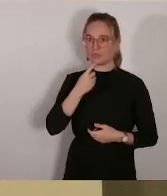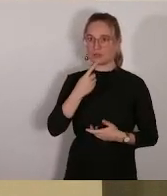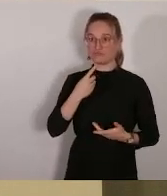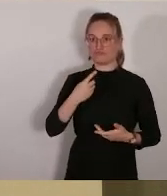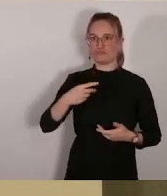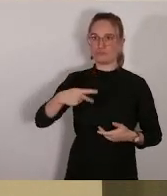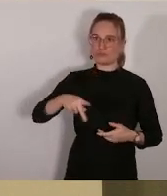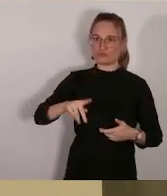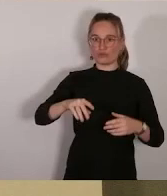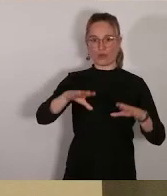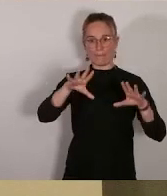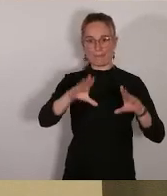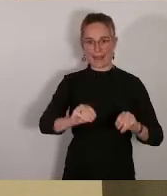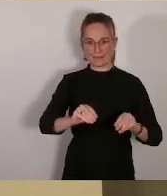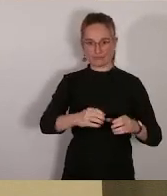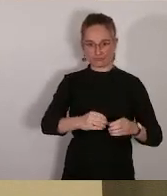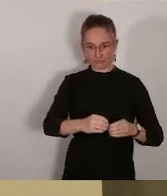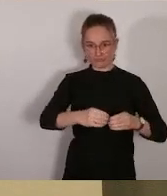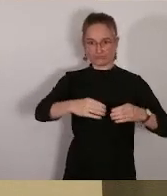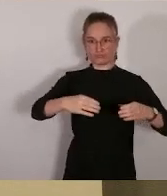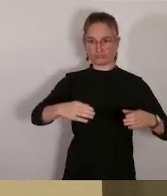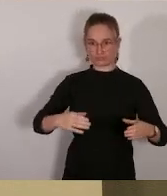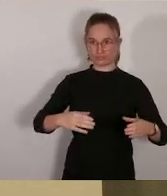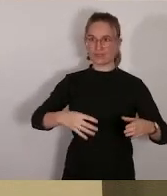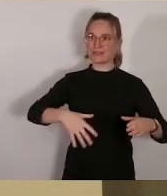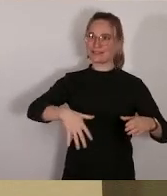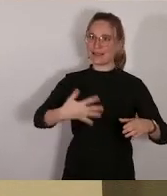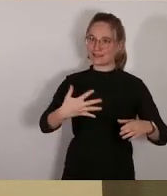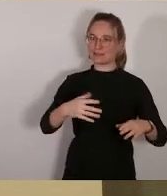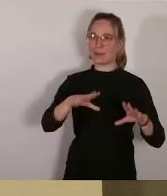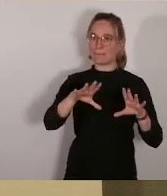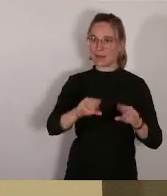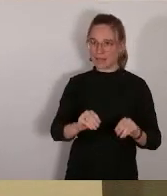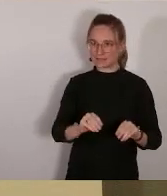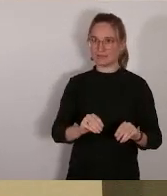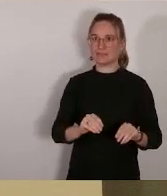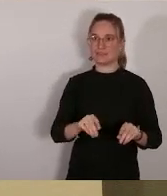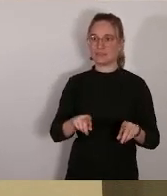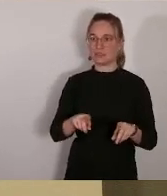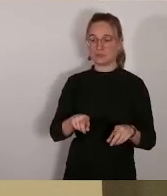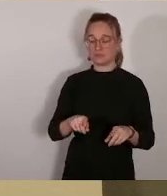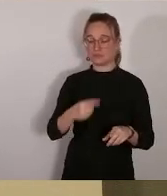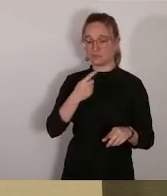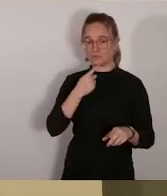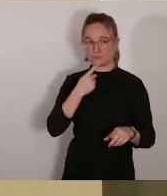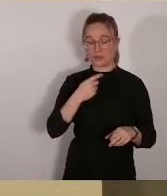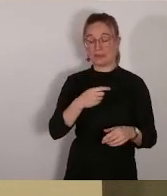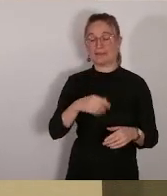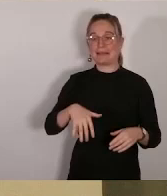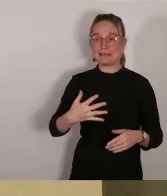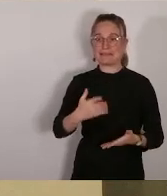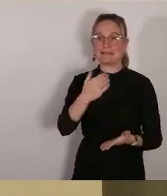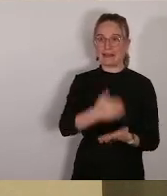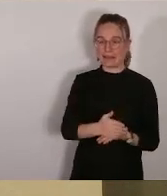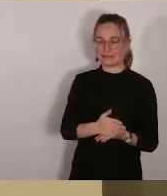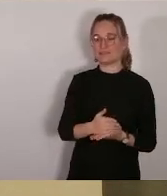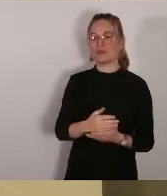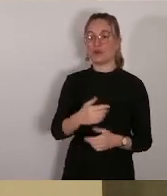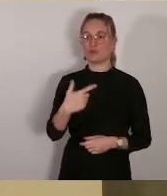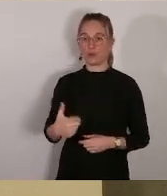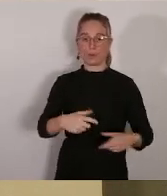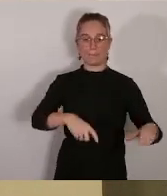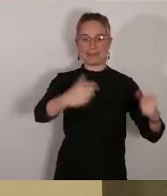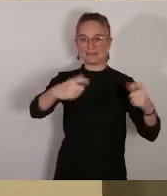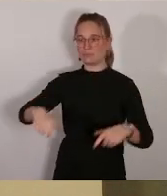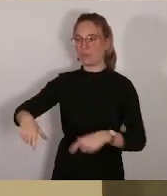sera à plus de 15 classes avec deux bâtiments un grand gymnase des cours beaucoup plus grandes et